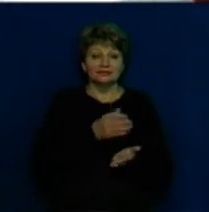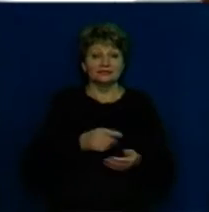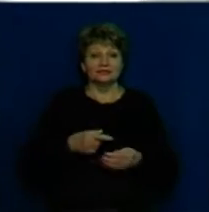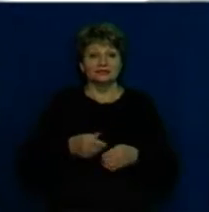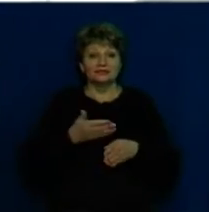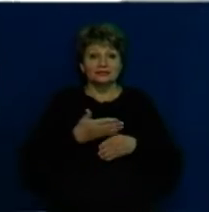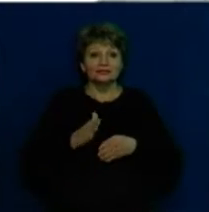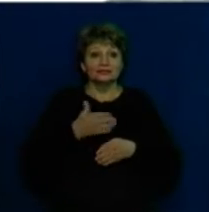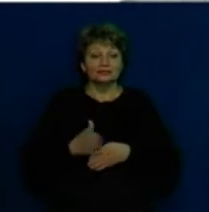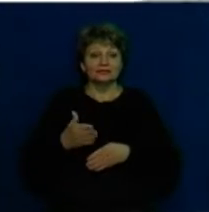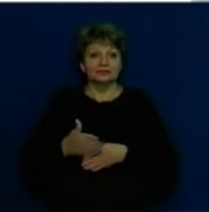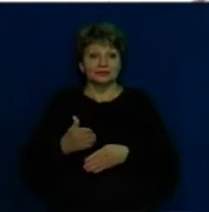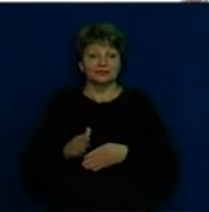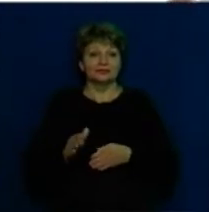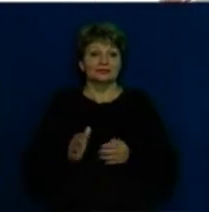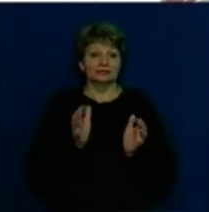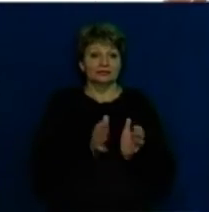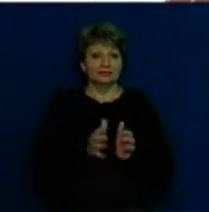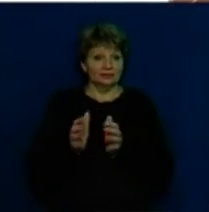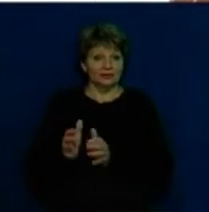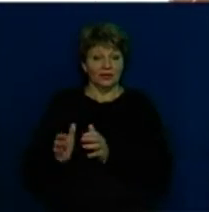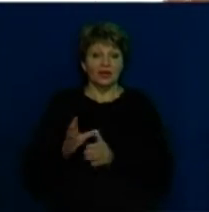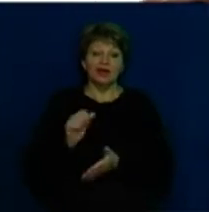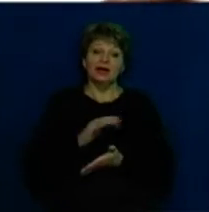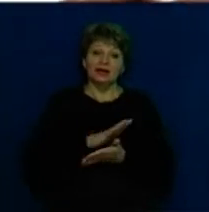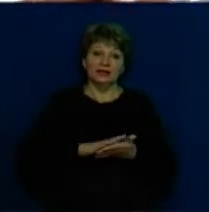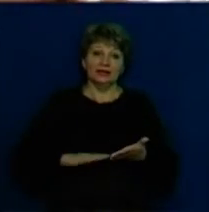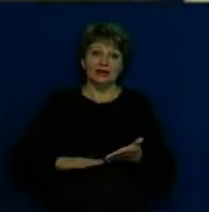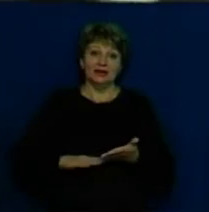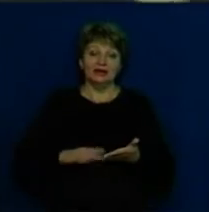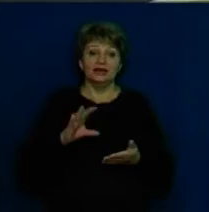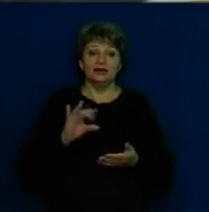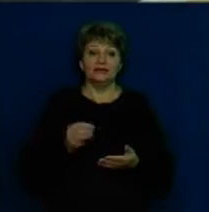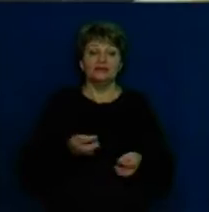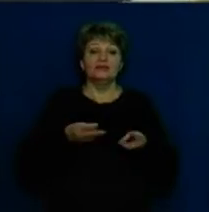закінчує роботу, тут воно формується і йде у розстоючний школ.